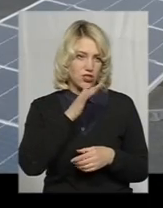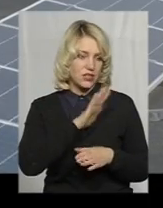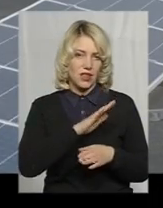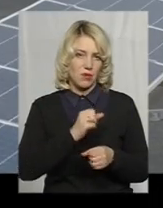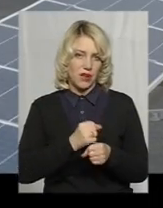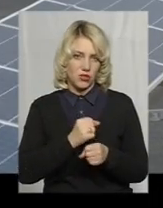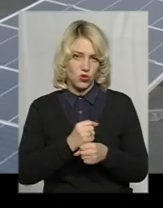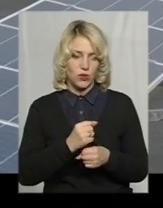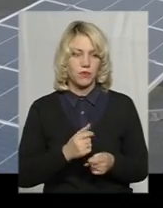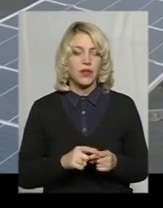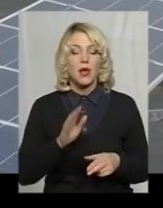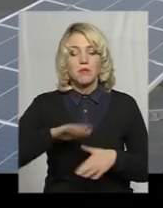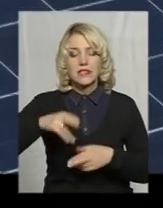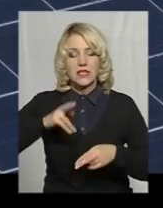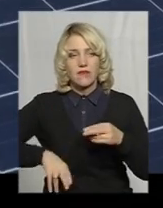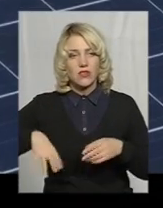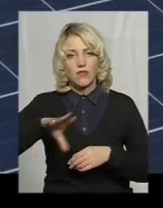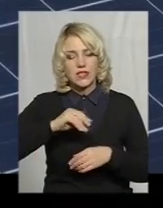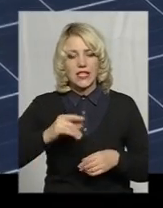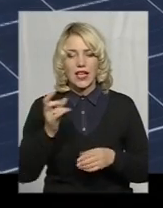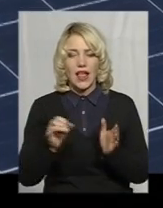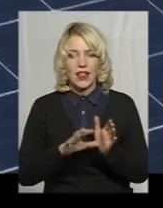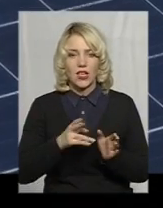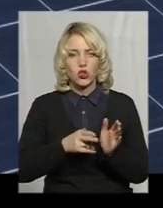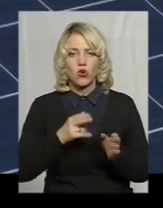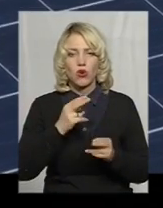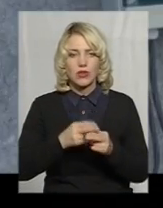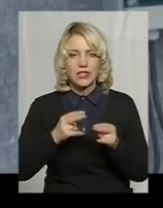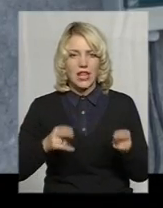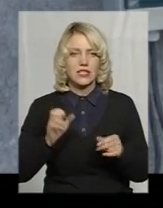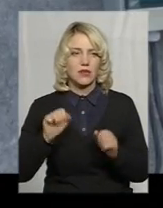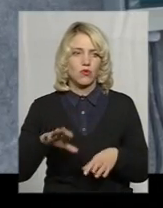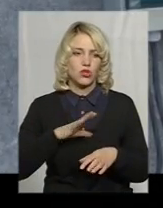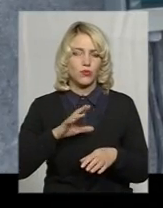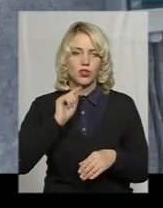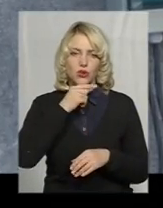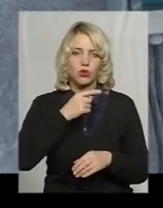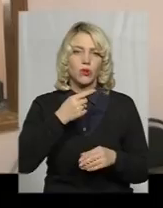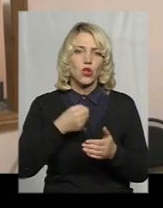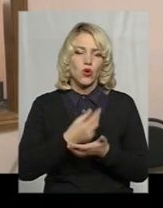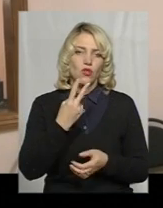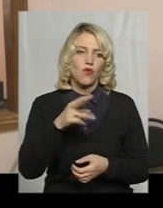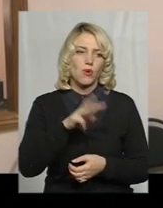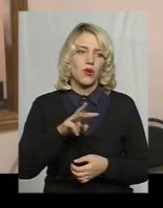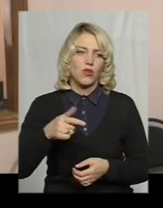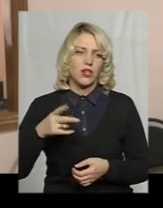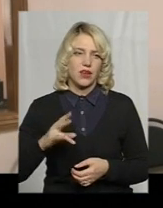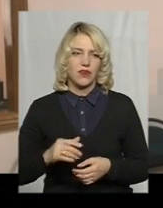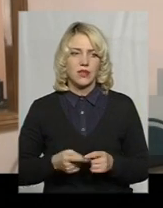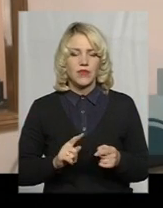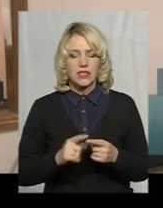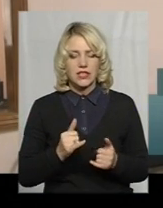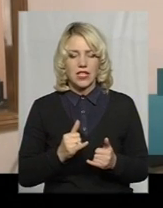Після завершення будівництва усіх електростанцій навчальний заклад зможе щороку економити до 2 мільйонів гривень. Зараз потужність сонячної